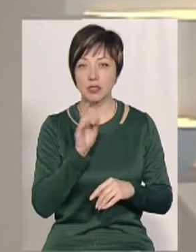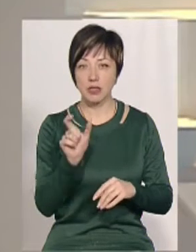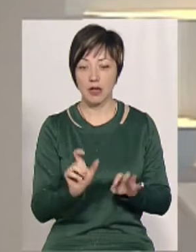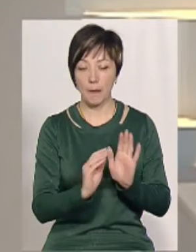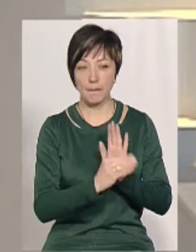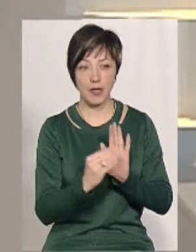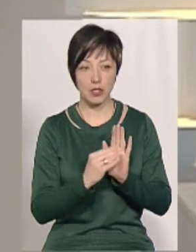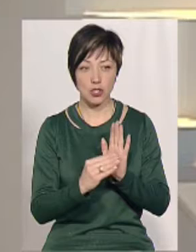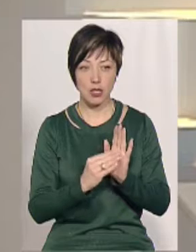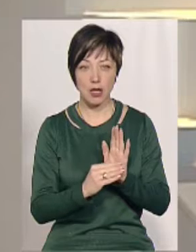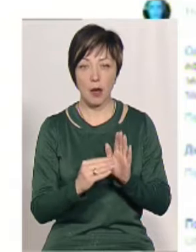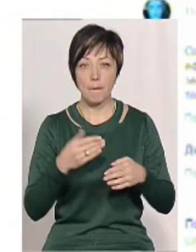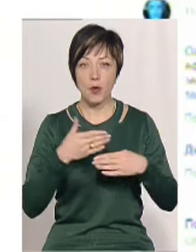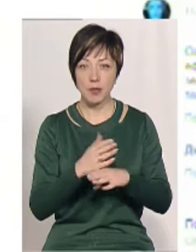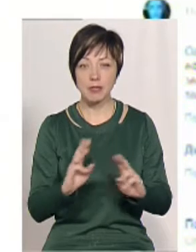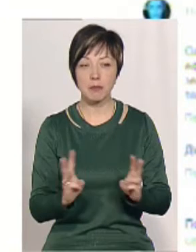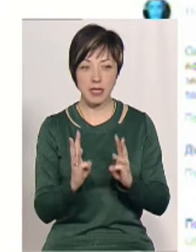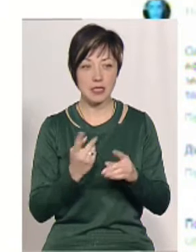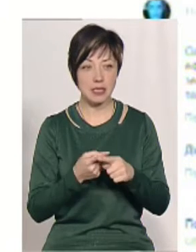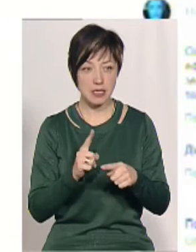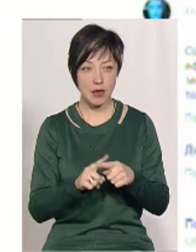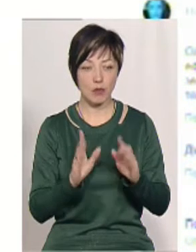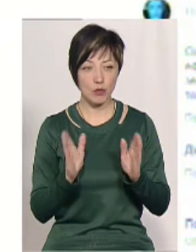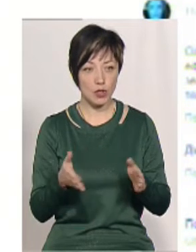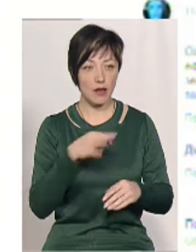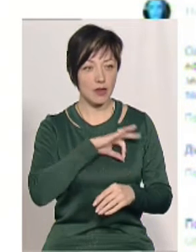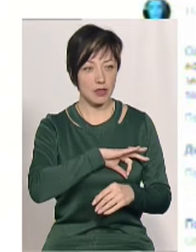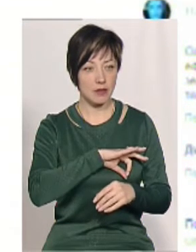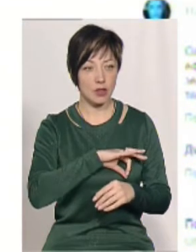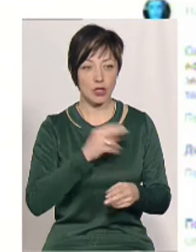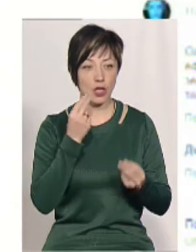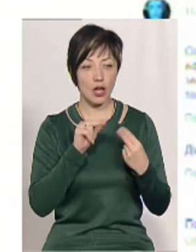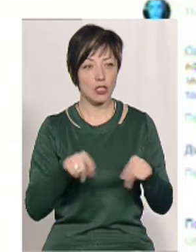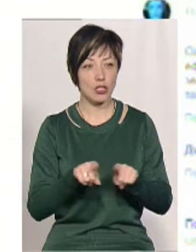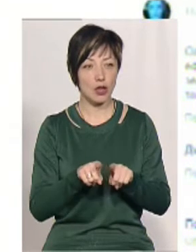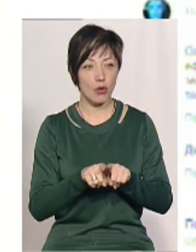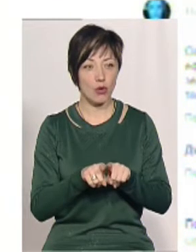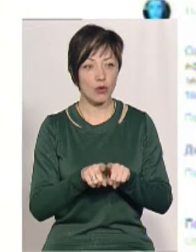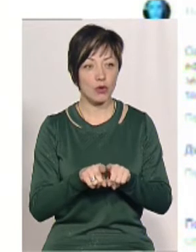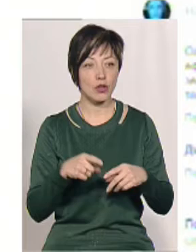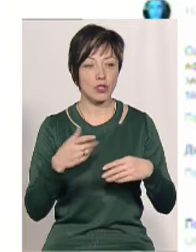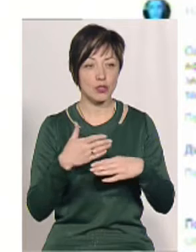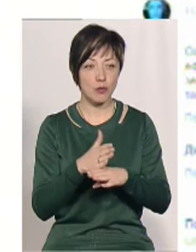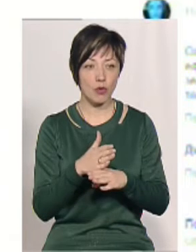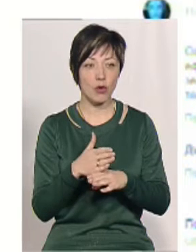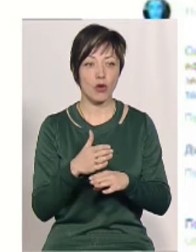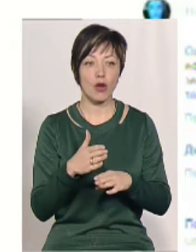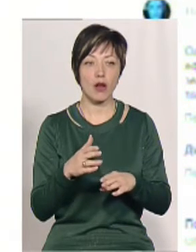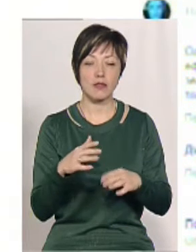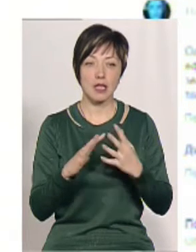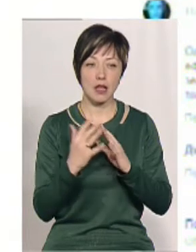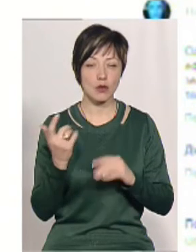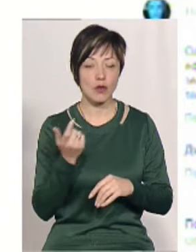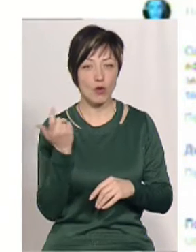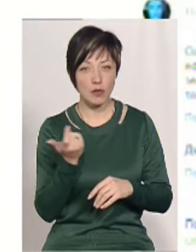пише, потрібнити і спалити, хіба це буде ефективно? А не краще такої щепої мульчувати щось в зеленому господарстві,